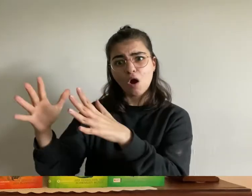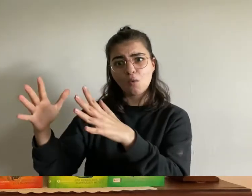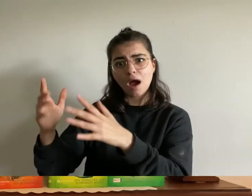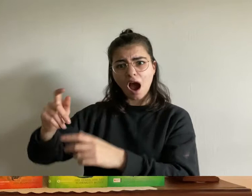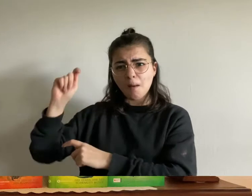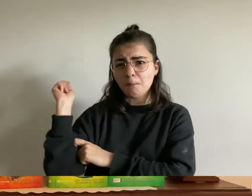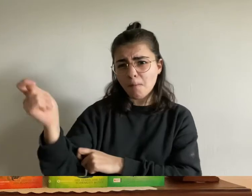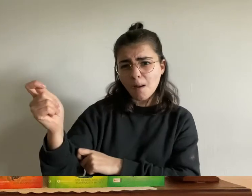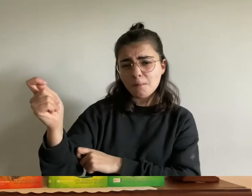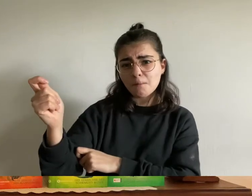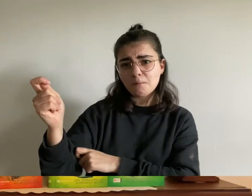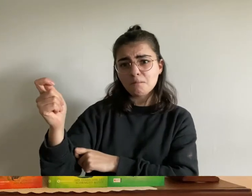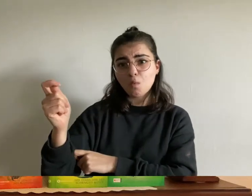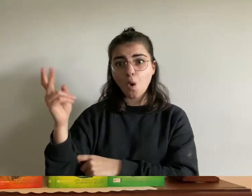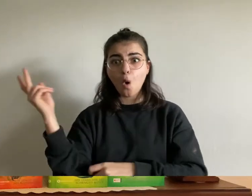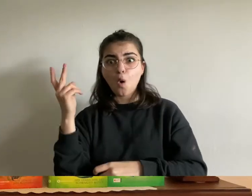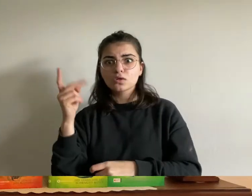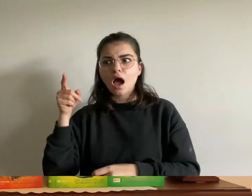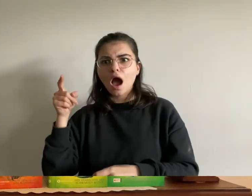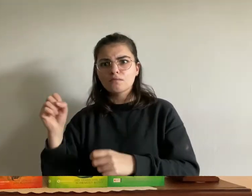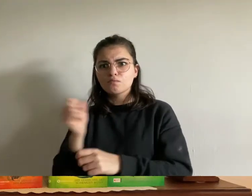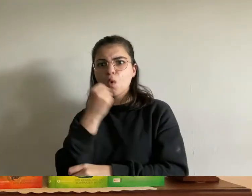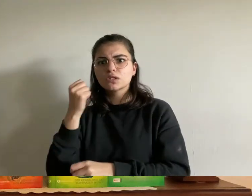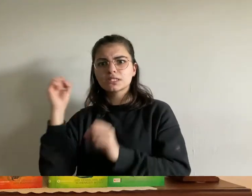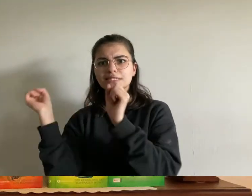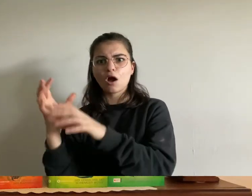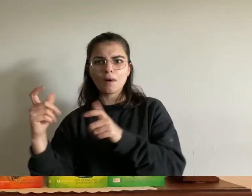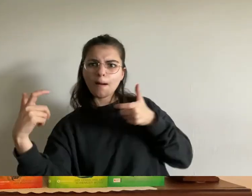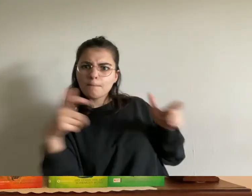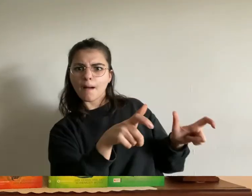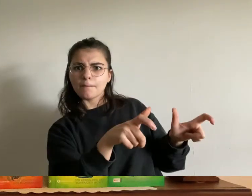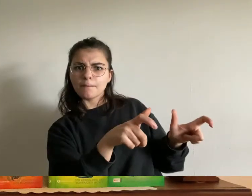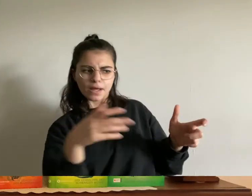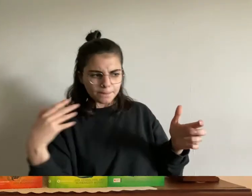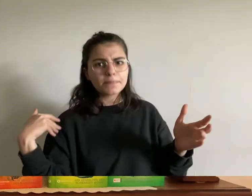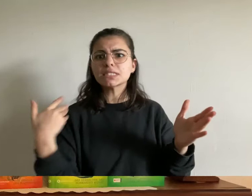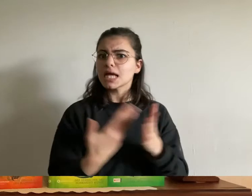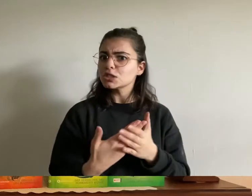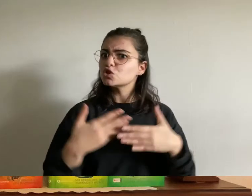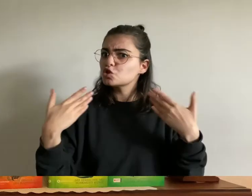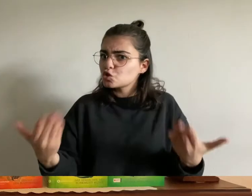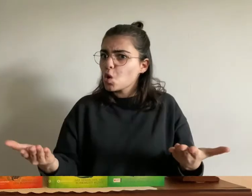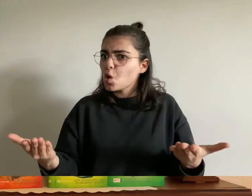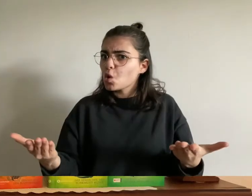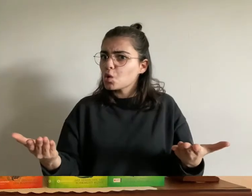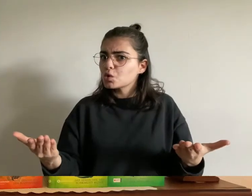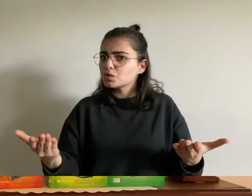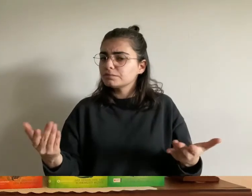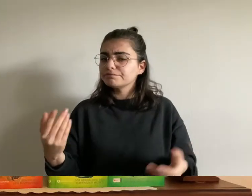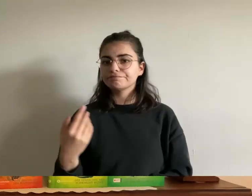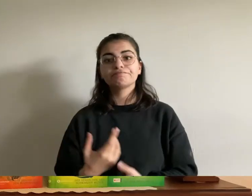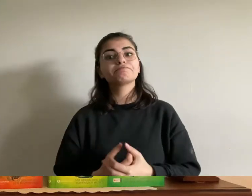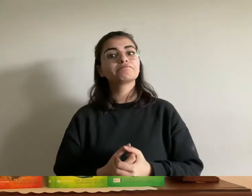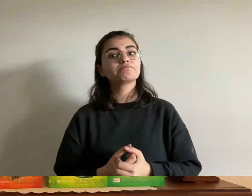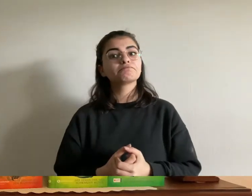so wie er bisher mit allen getan hat die sich ihm in den weg stellten er ließ die helden seines stückes noch einmal neben sich